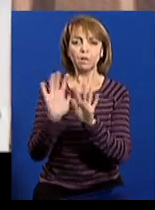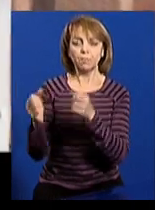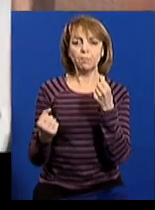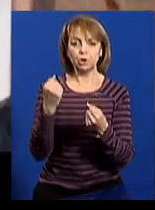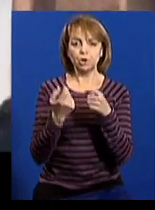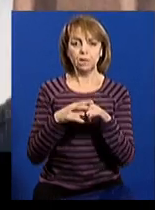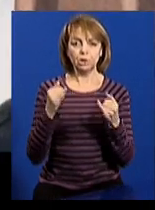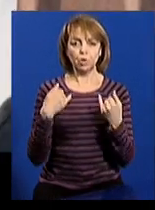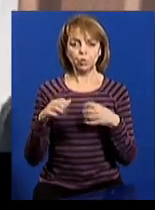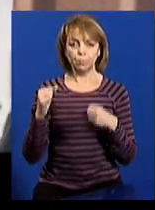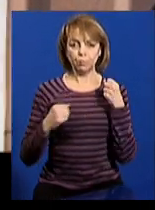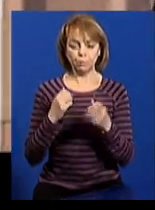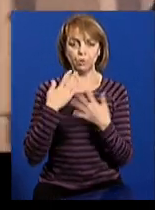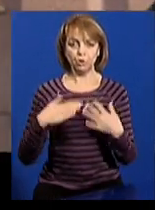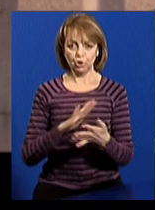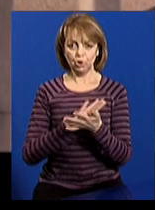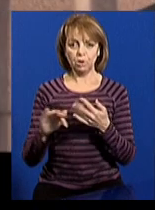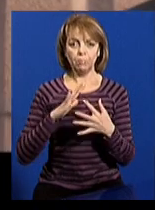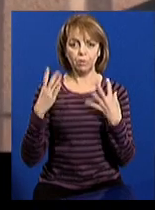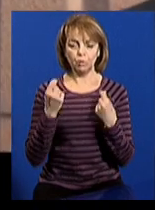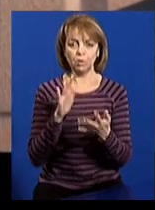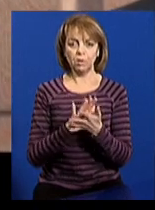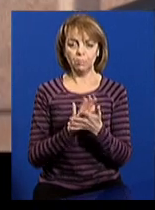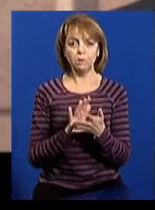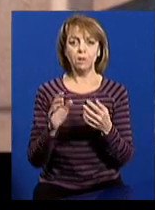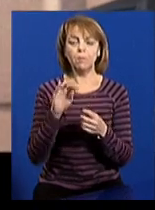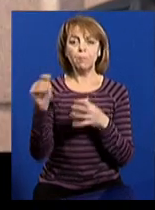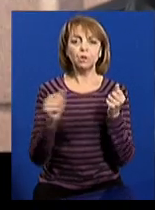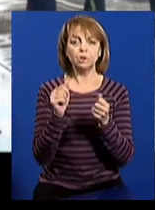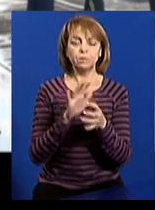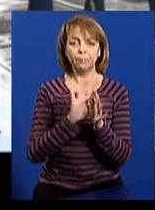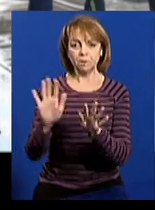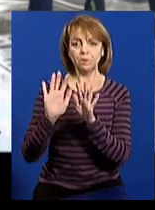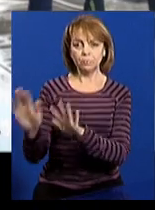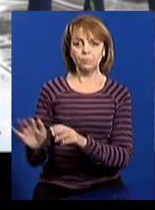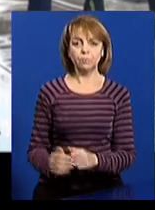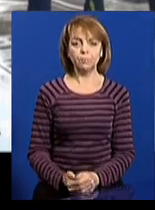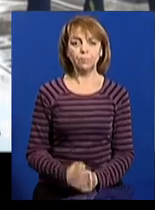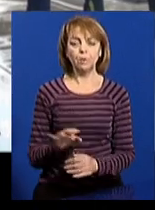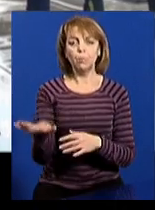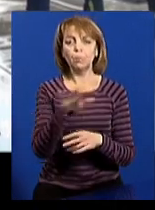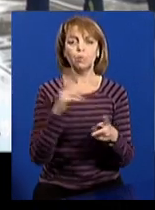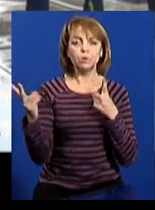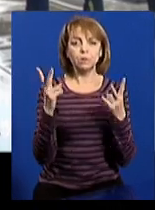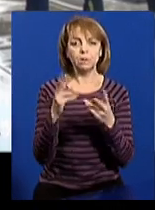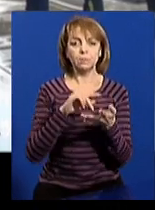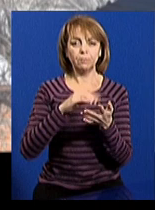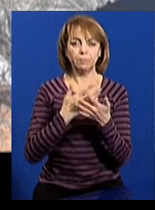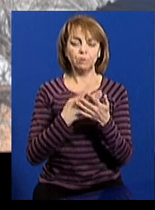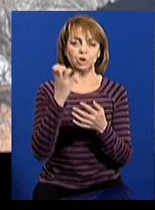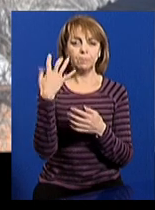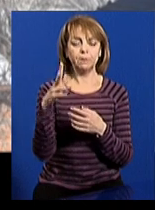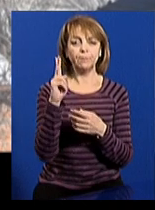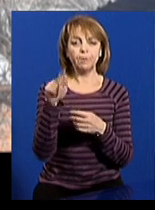Це зараз я вже відмився, хоча ні, що брудний. Усі машини повиштовхували. Площа пожежі склала 450